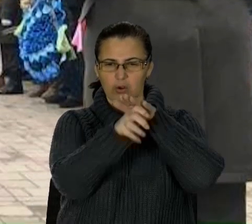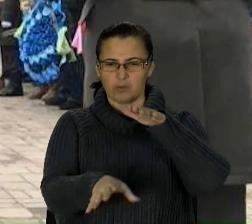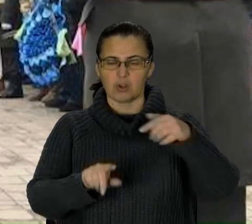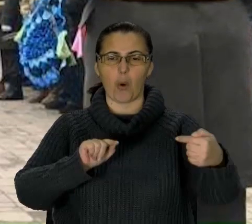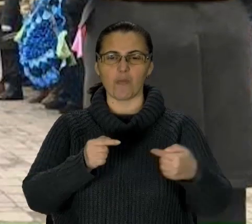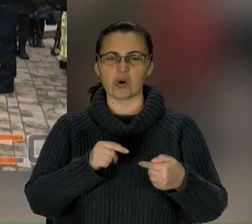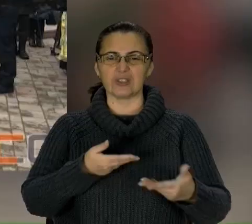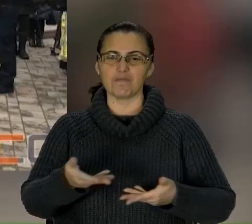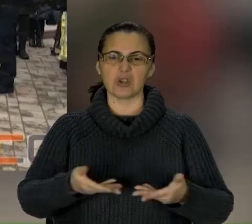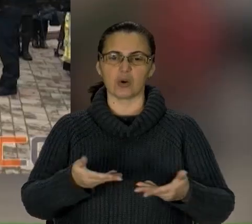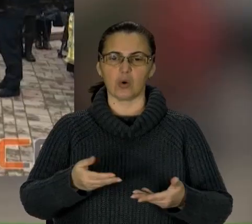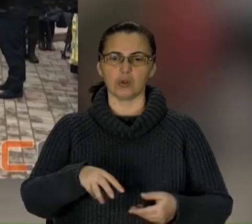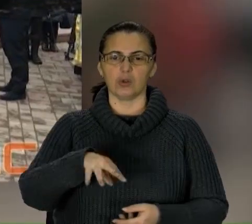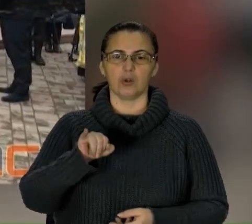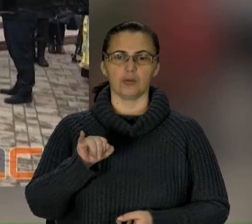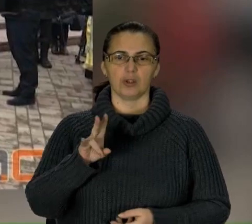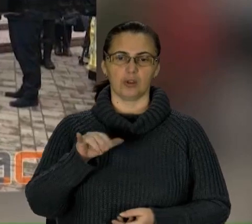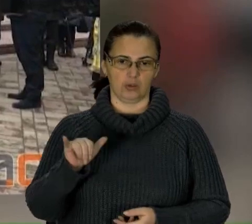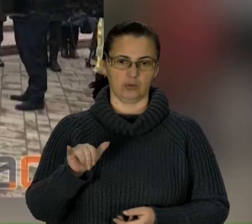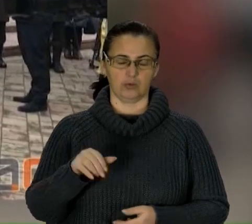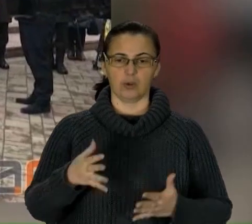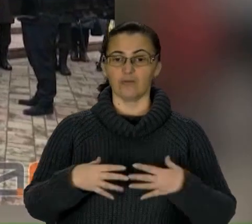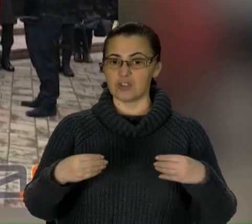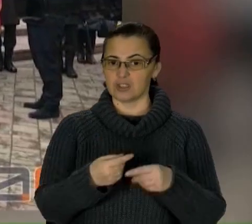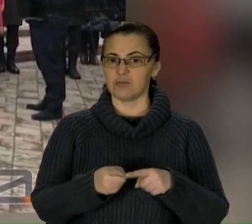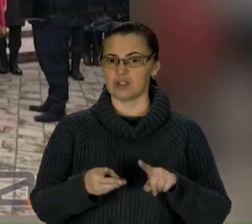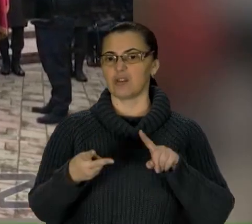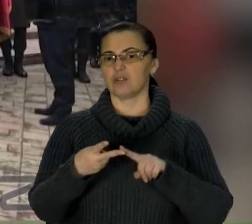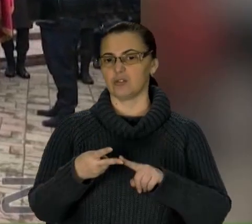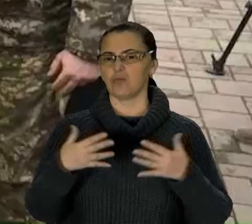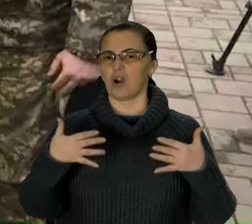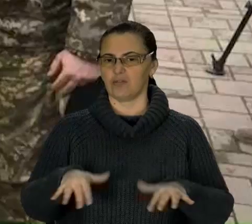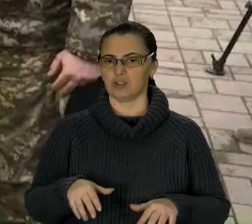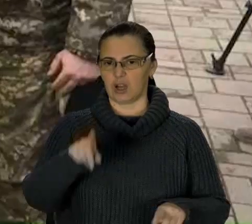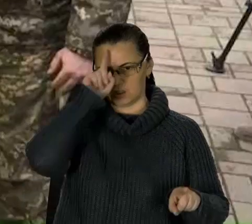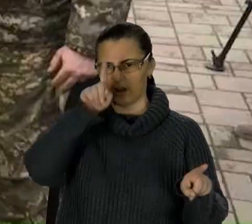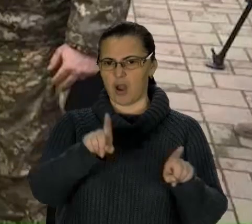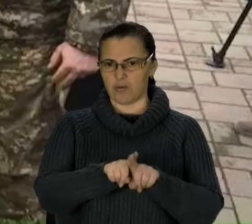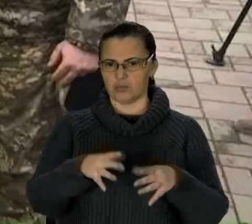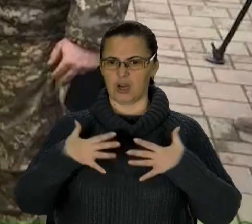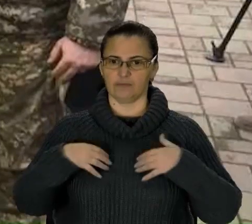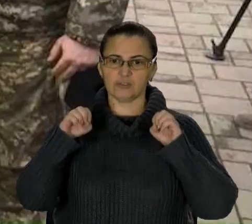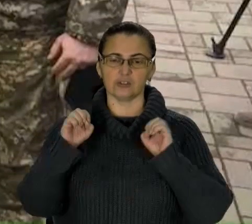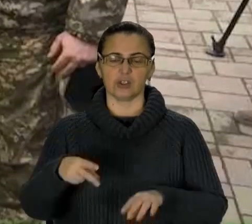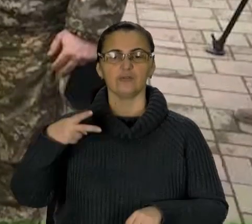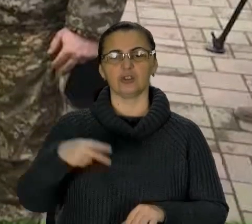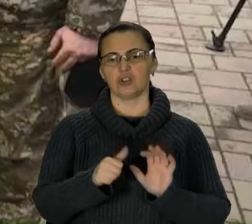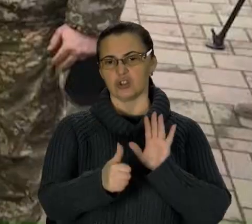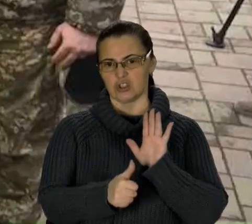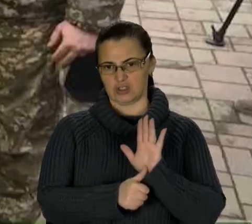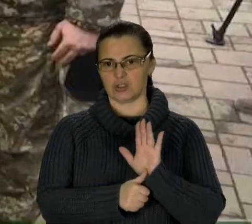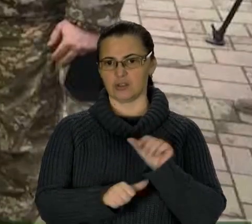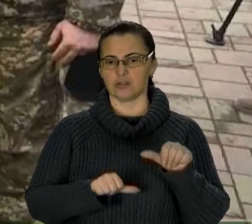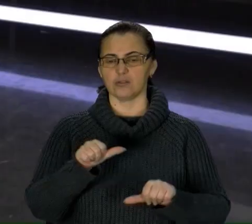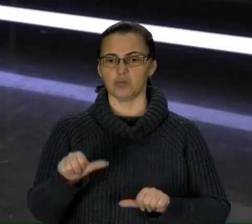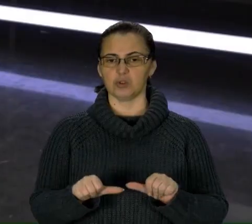піхотну міну. Для родини це вже друга втрата. Брат Олексія Станіслав віддав життя 2016-го неподалік